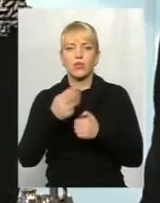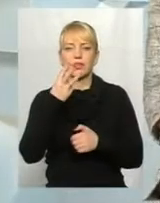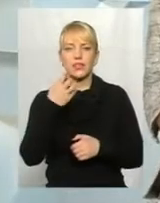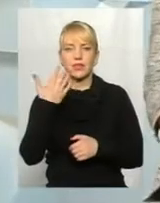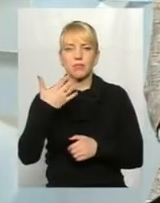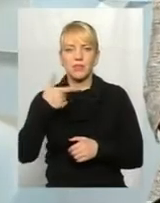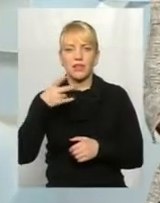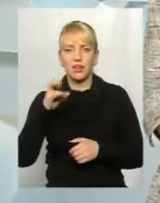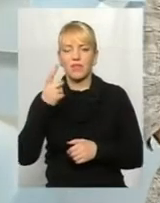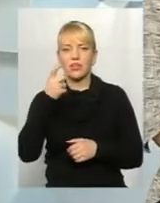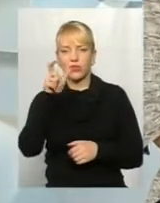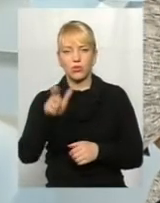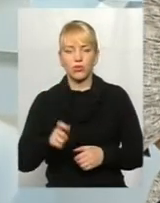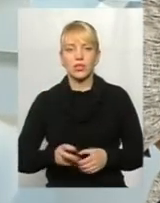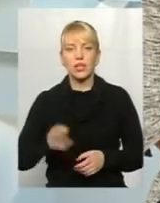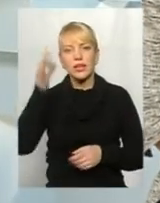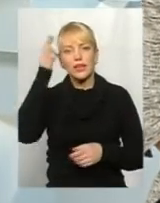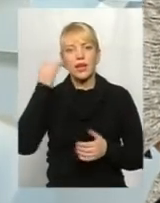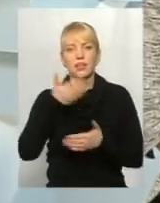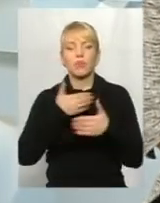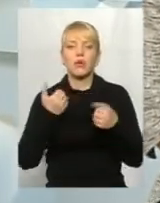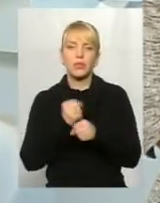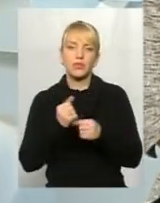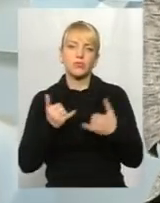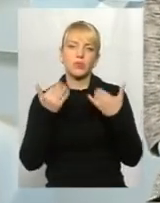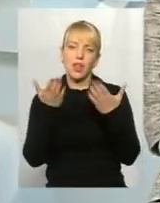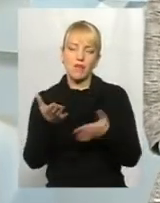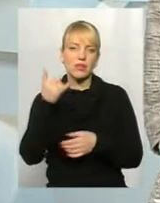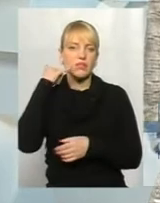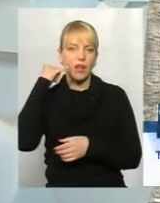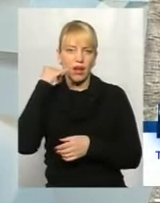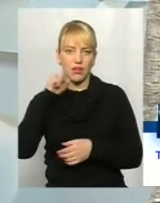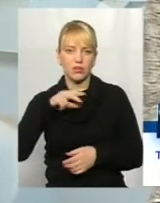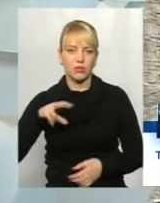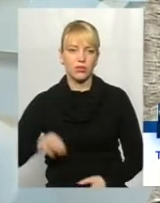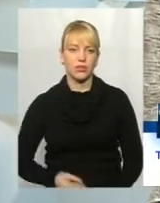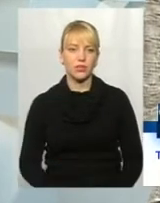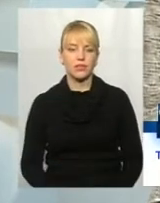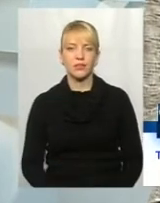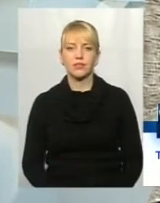Дякую за відповідь. Нагадую, глядачам працюємо для вас. Слухаємо наступного дозвонювача. Говоріть, будь ласка.